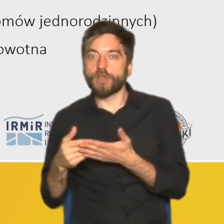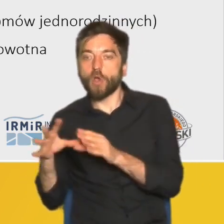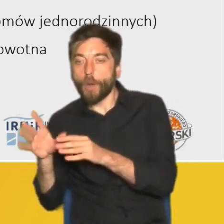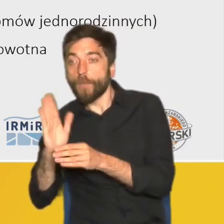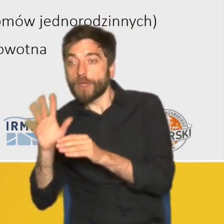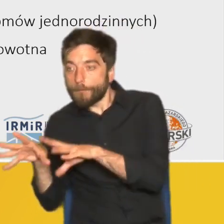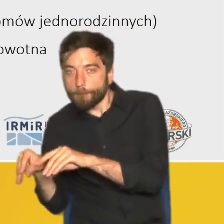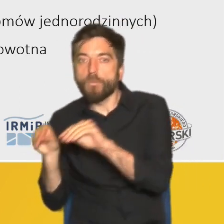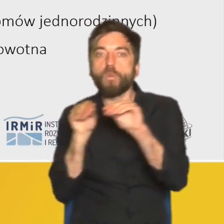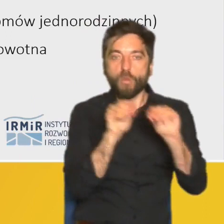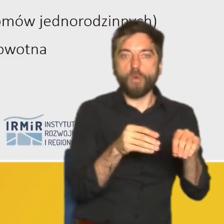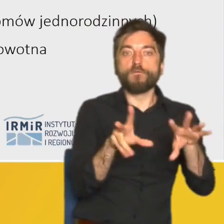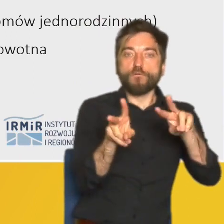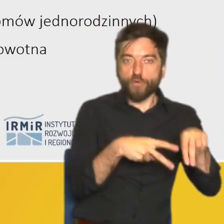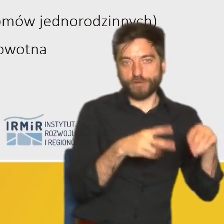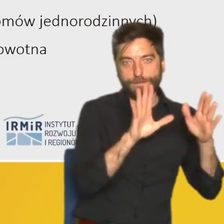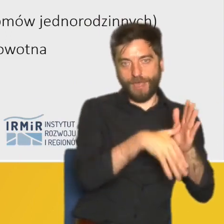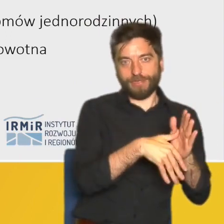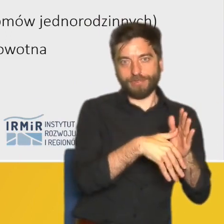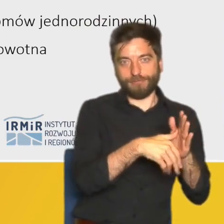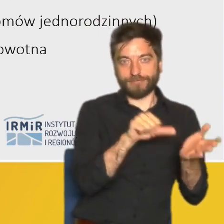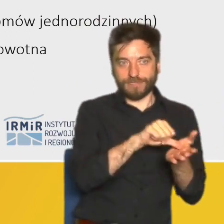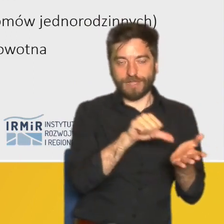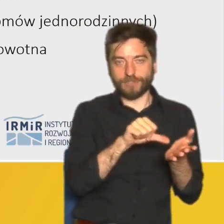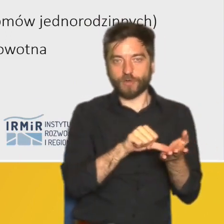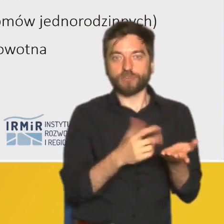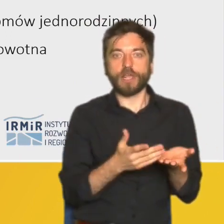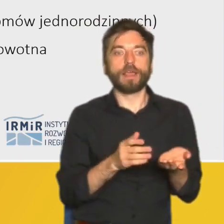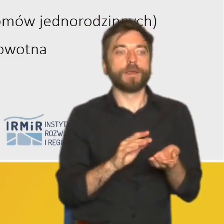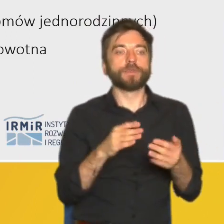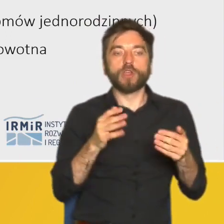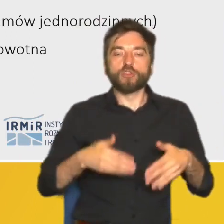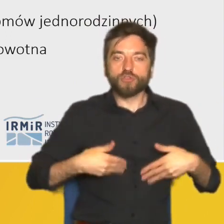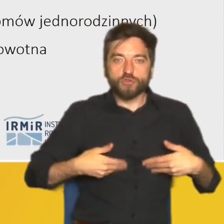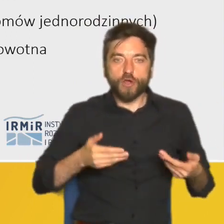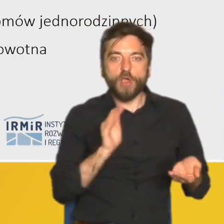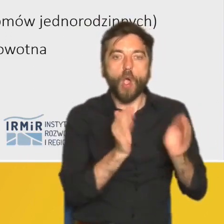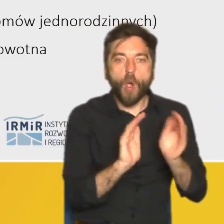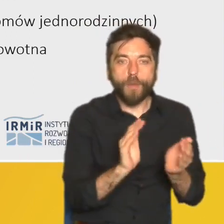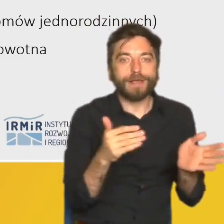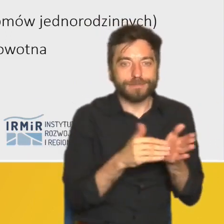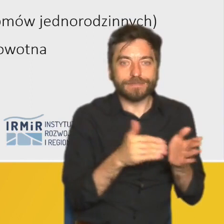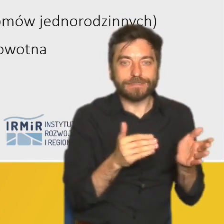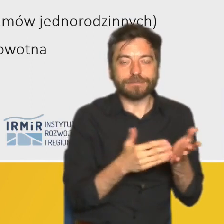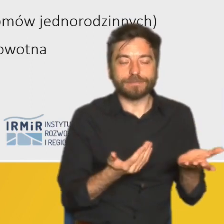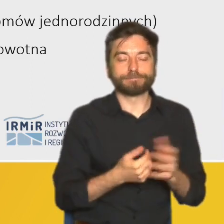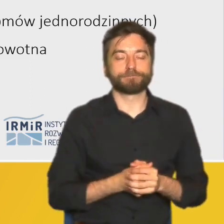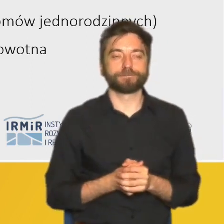miasta. To znaczy dostęp do opieki zdrowotnej, kiedy się już będzie w wieku emerytalnym czy w wieku podeszłym.